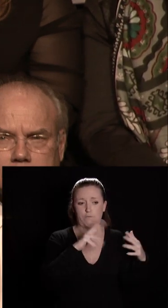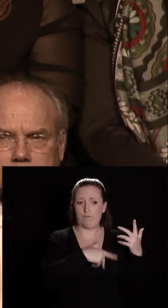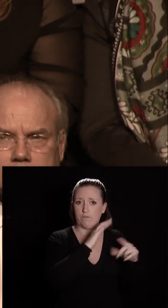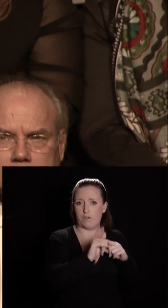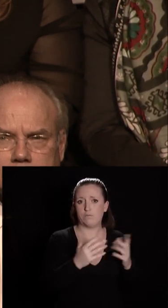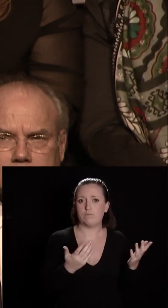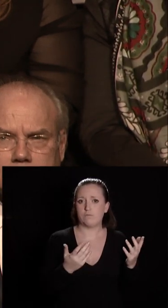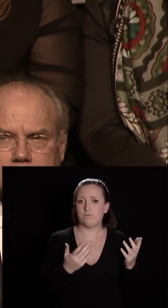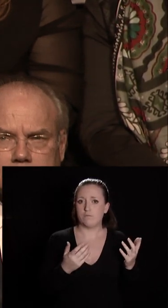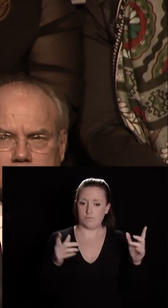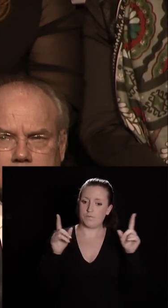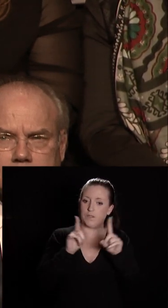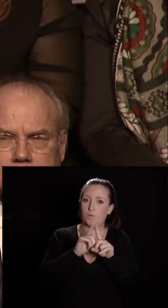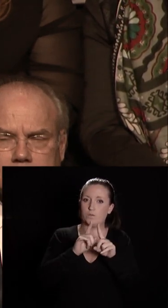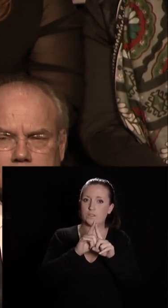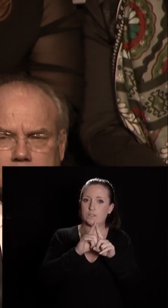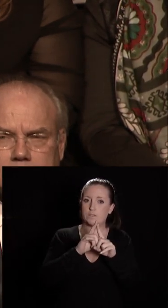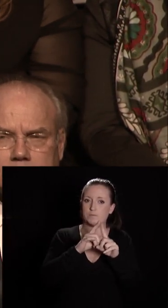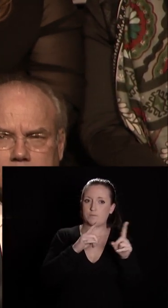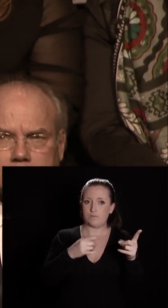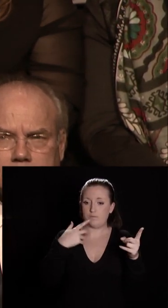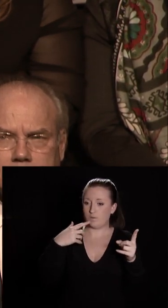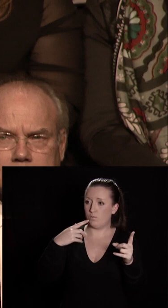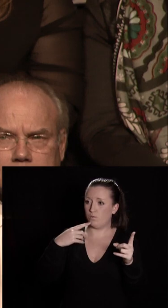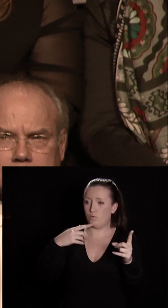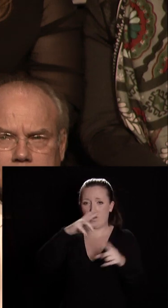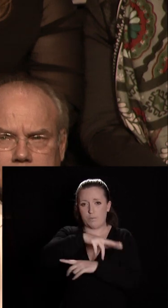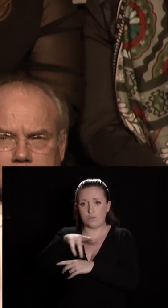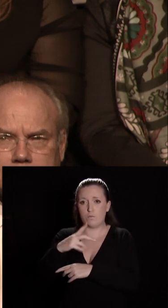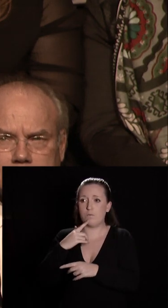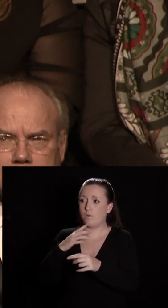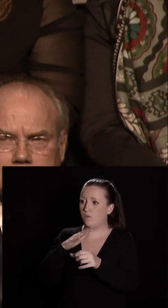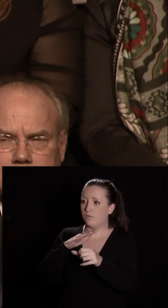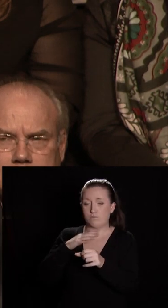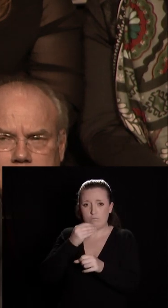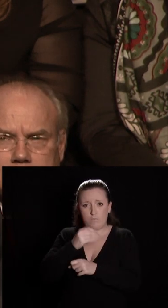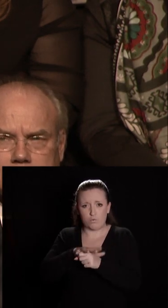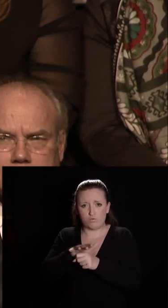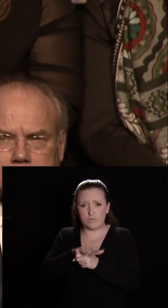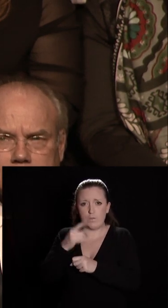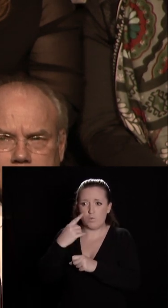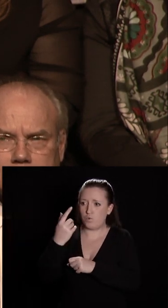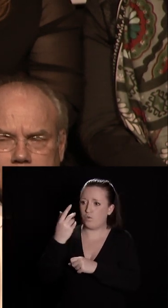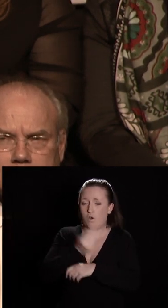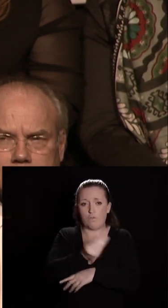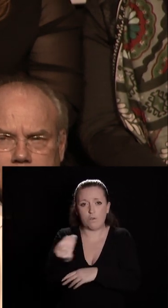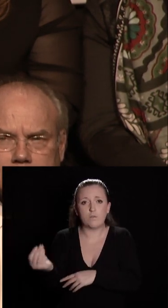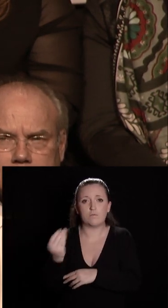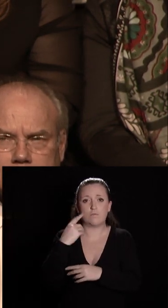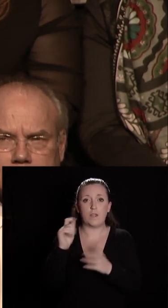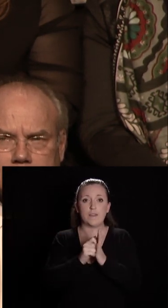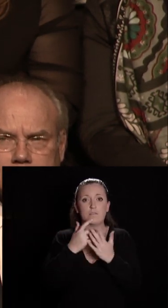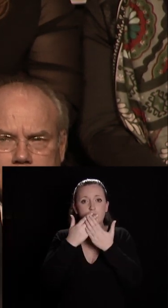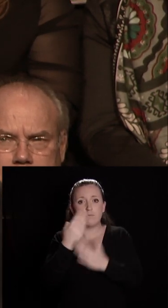d'autres parts suffisantes pour loger vos enfants lorsqu'ils sont à la recherche de leur premier logement, vos proches lorsqu'ils se